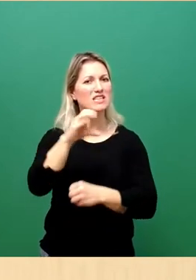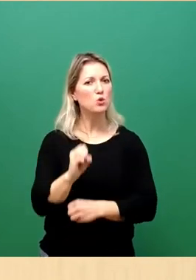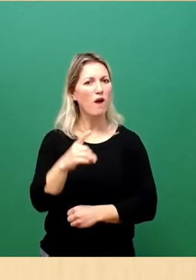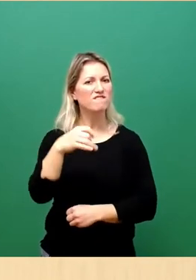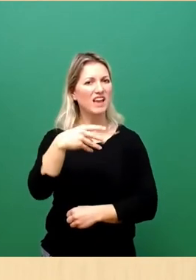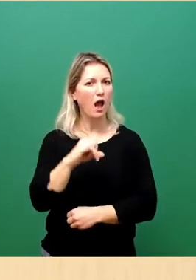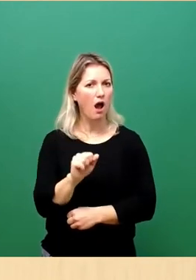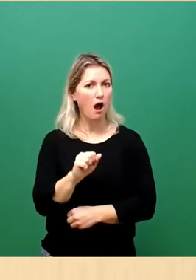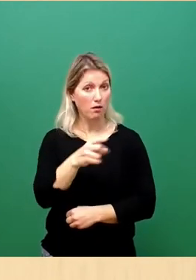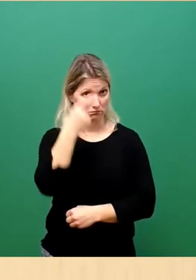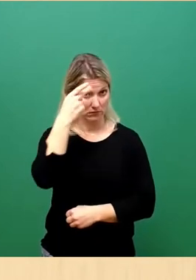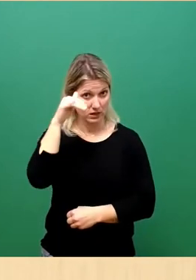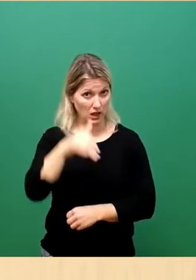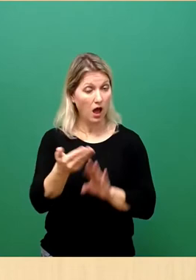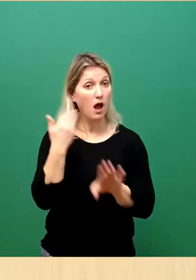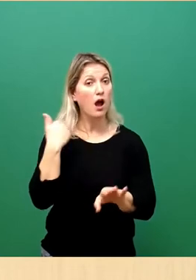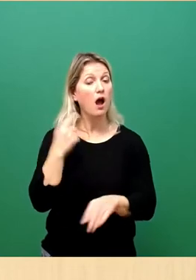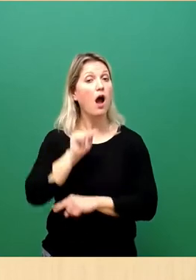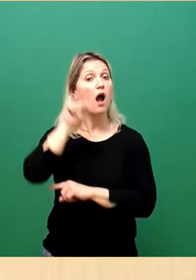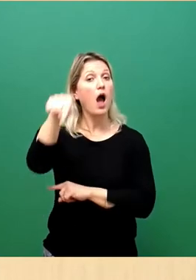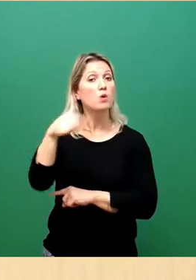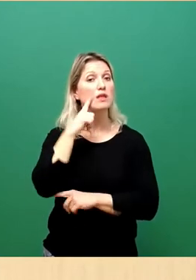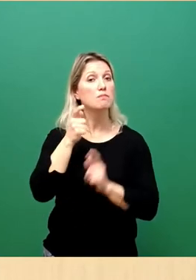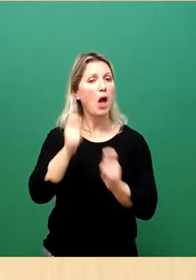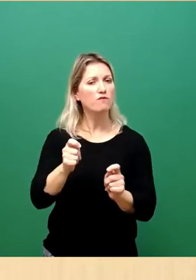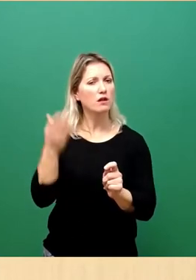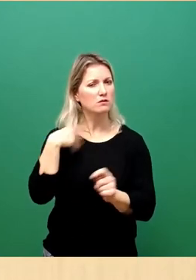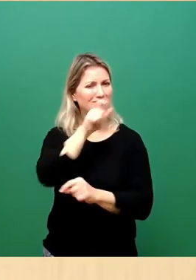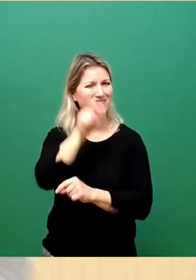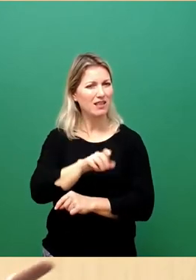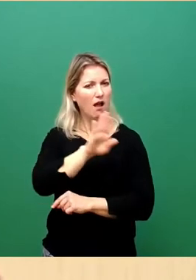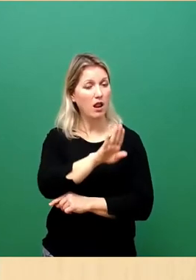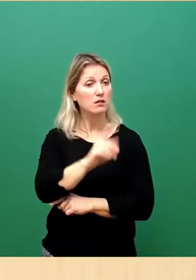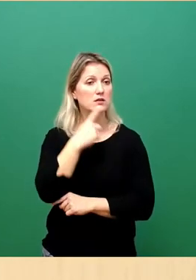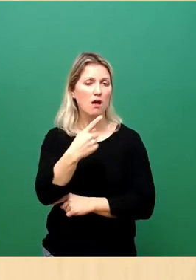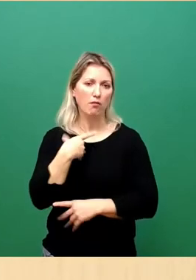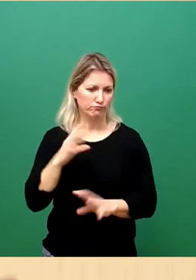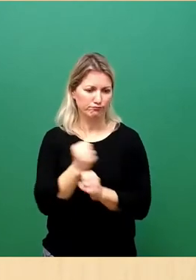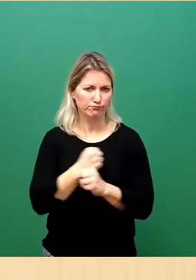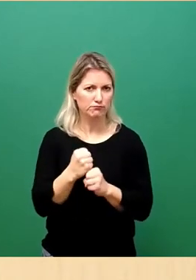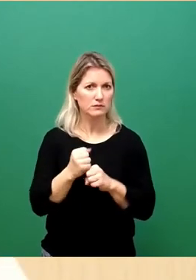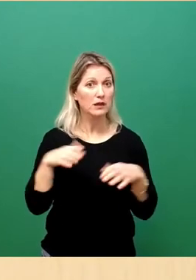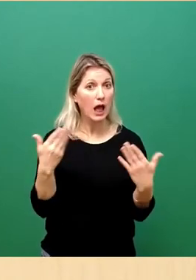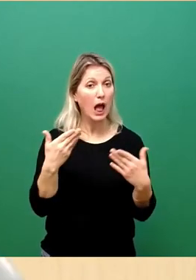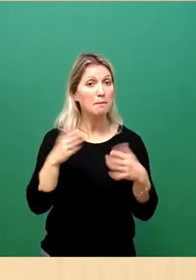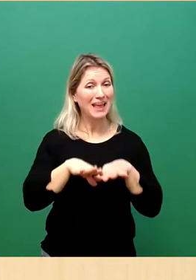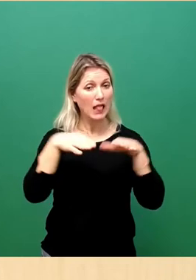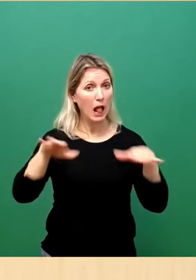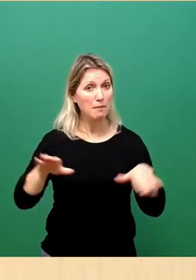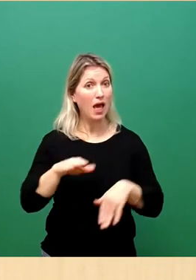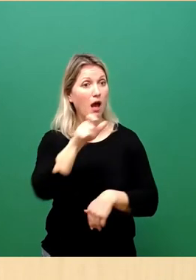damalige Außenbeauftragte Mogherini, die Italienerin, gesagt, wir können es nicht zulassen, dass im Mittelmeer Menschen